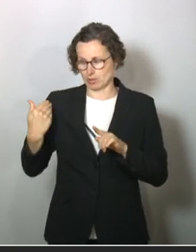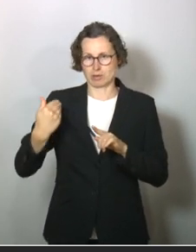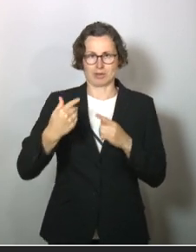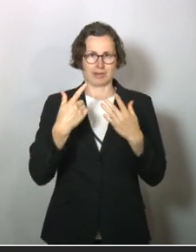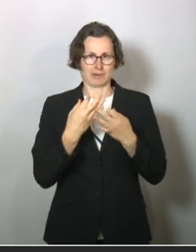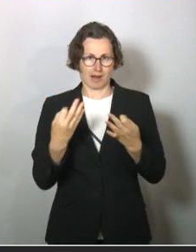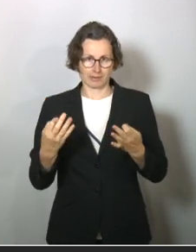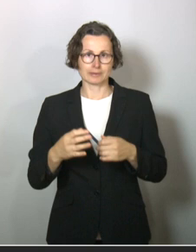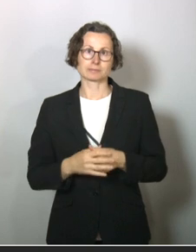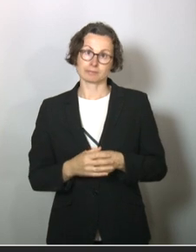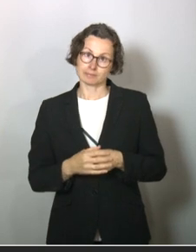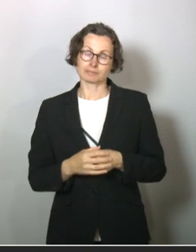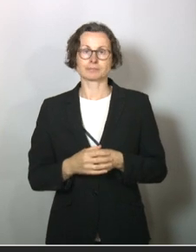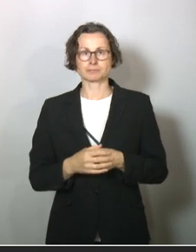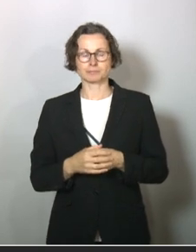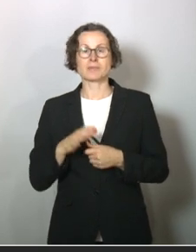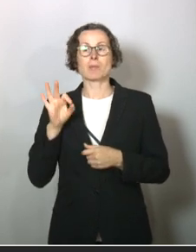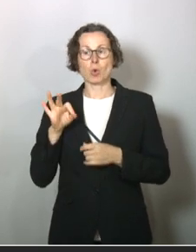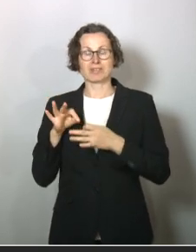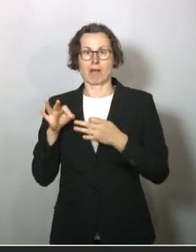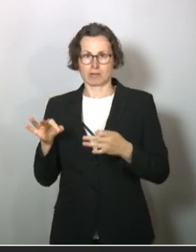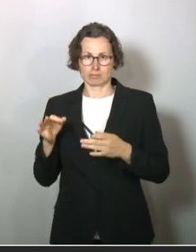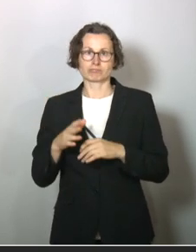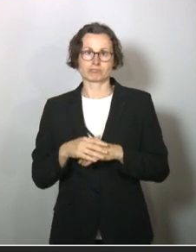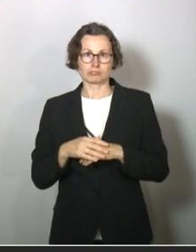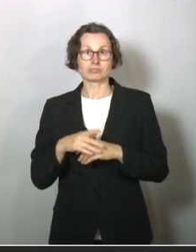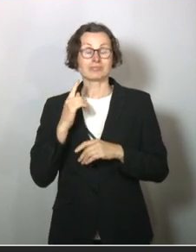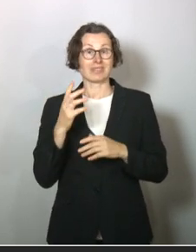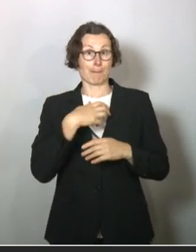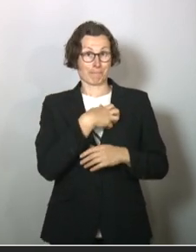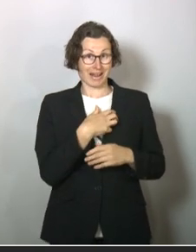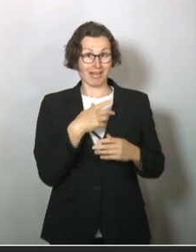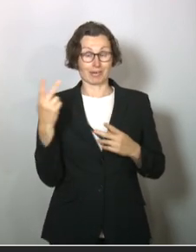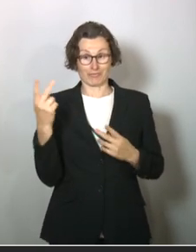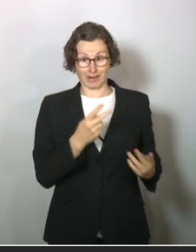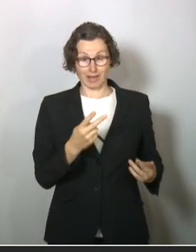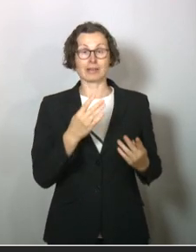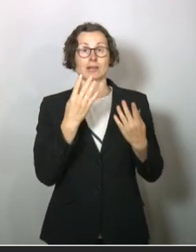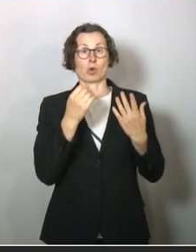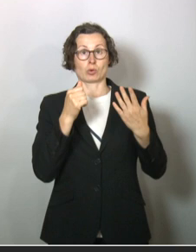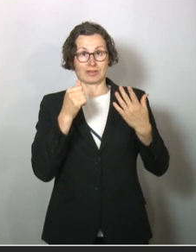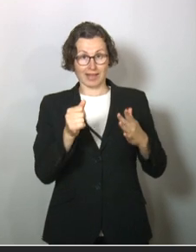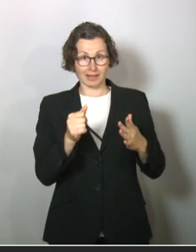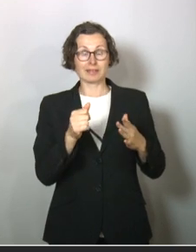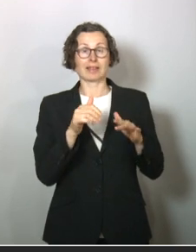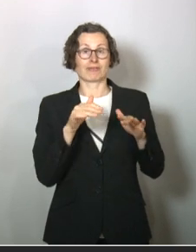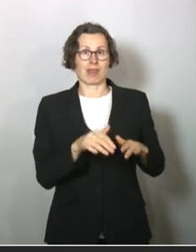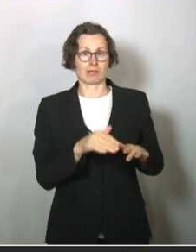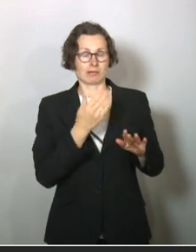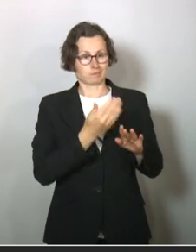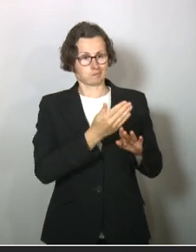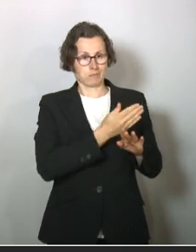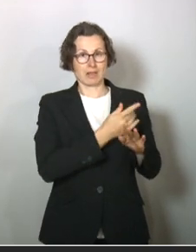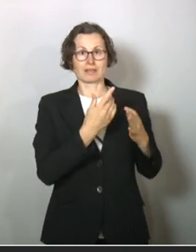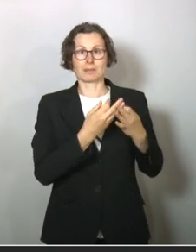Tage pro Tag. In Bayern sind es 69 Fälle pro Tag in den letzten sieben